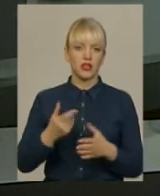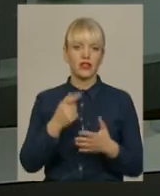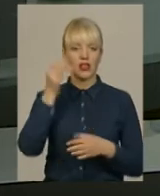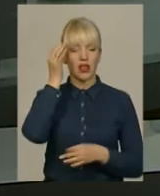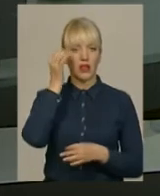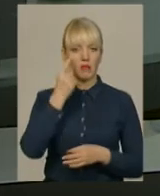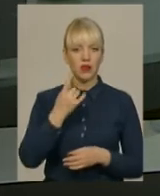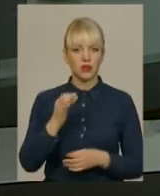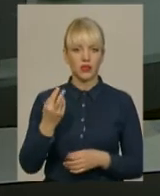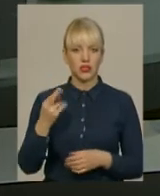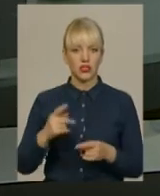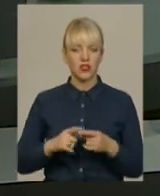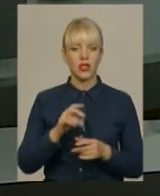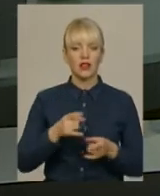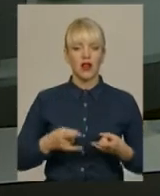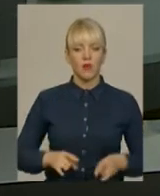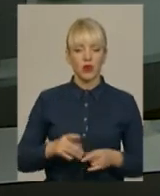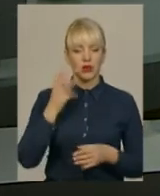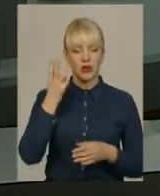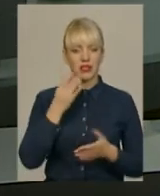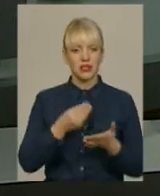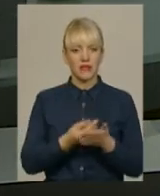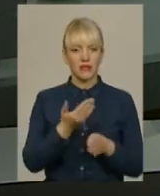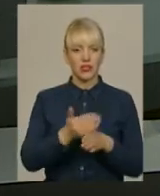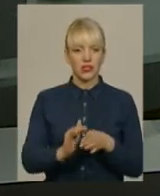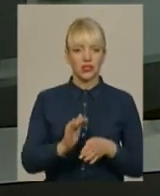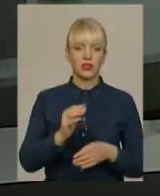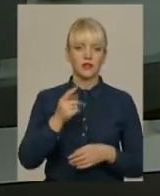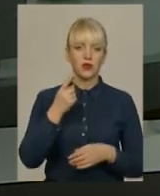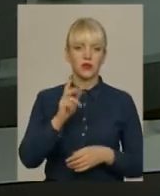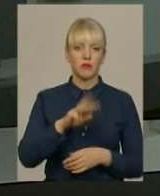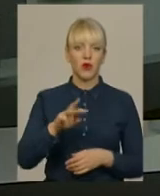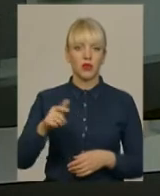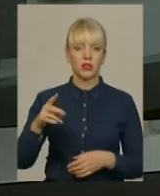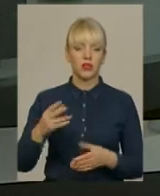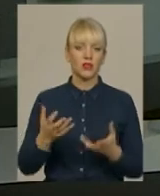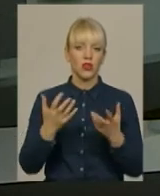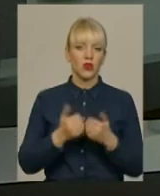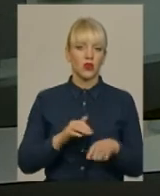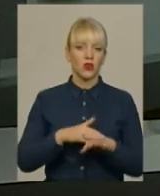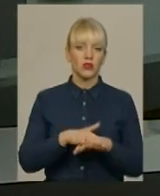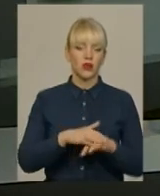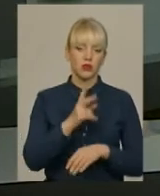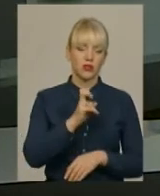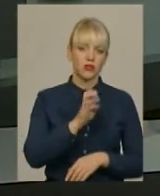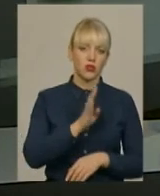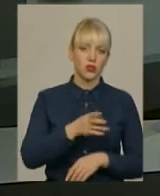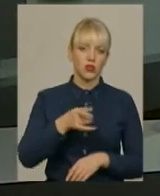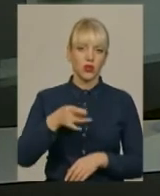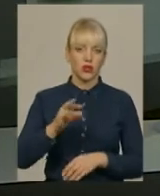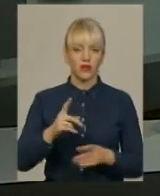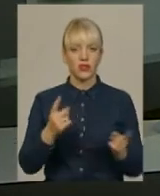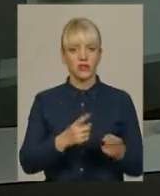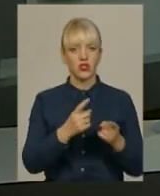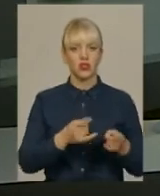січня на пологи з Хмельницької скарбниці виділили мільйон гривень. У розрахунку – 240 гривень на звичайні пологи та